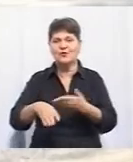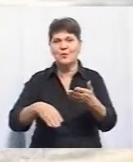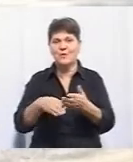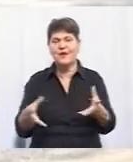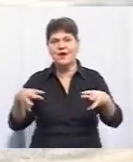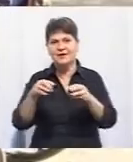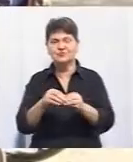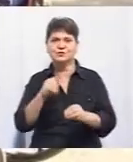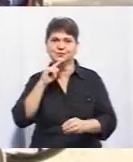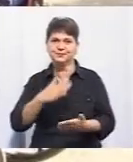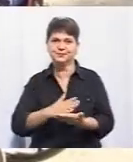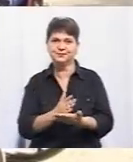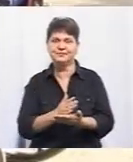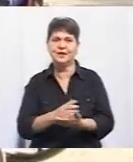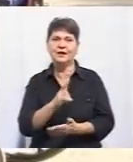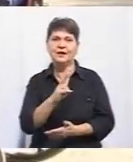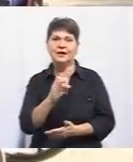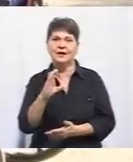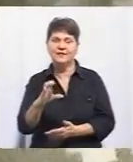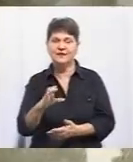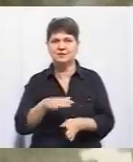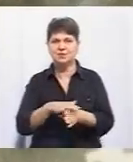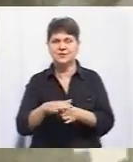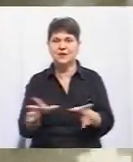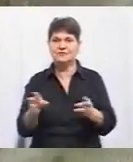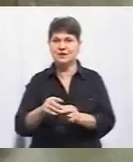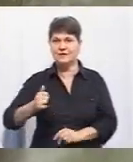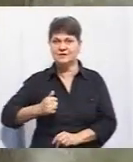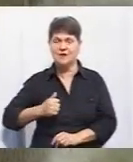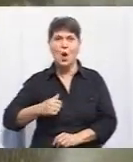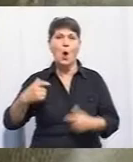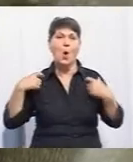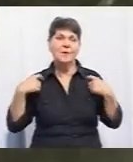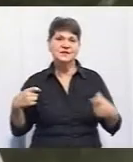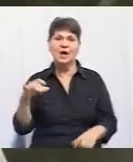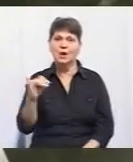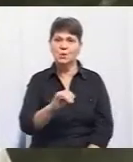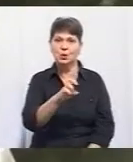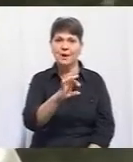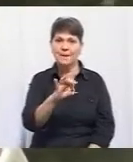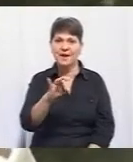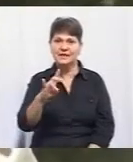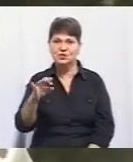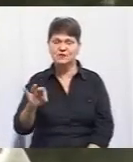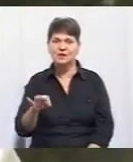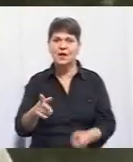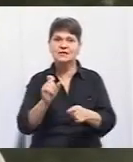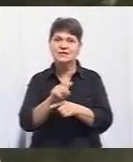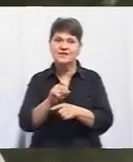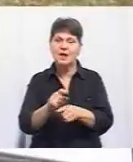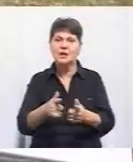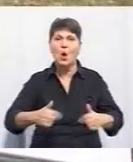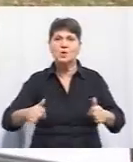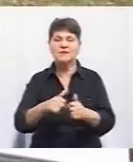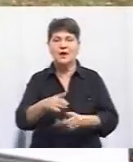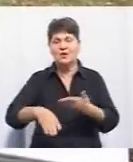разом долати труднощі. Квест проводять спільно з військовими. Офіцер Юрій Березовський говорить, завдання, які організували, допоможуть